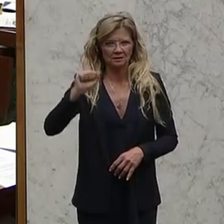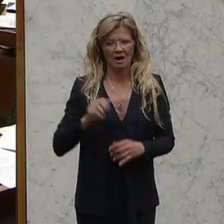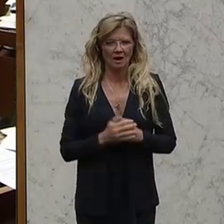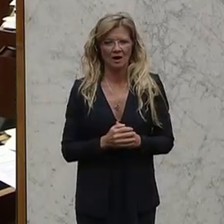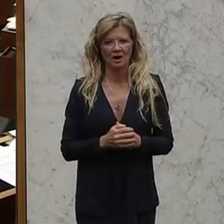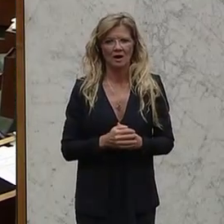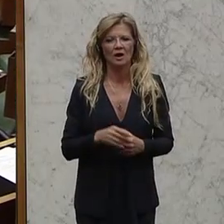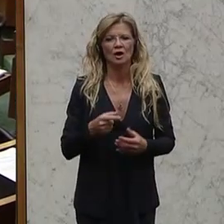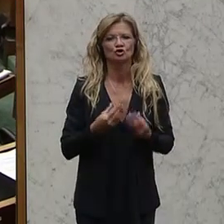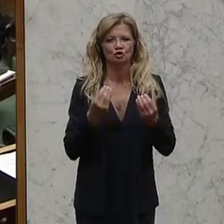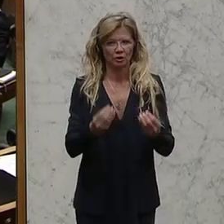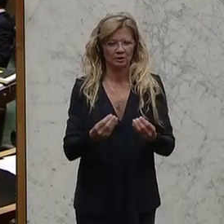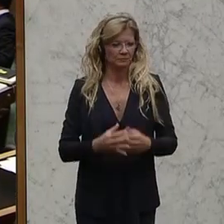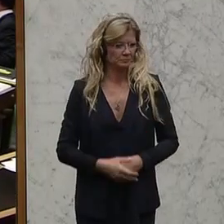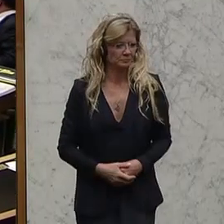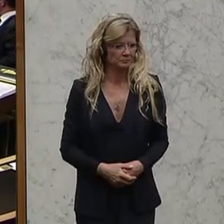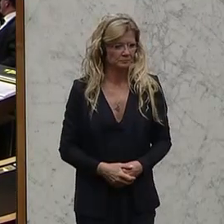die nicht korrigiert werden, würden sich später rächen.